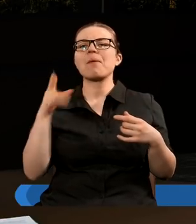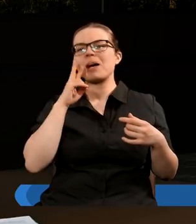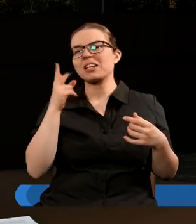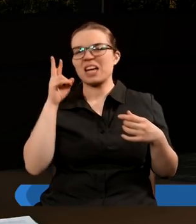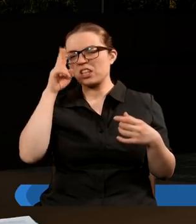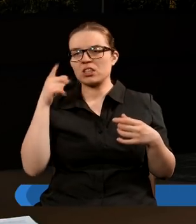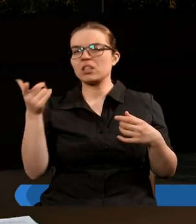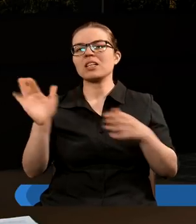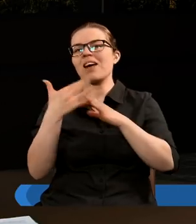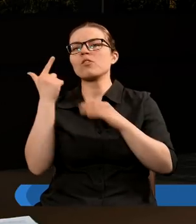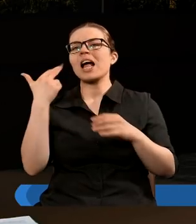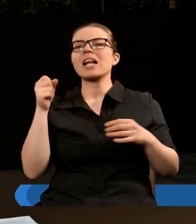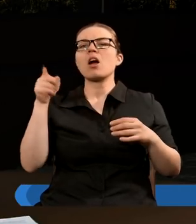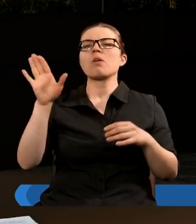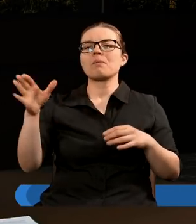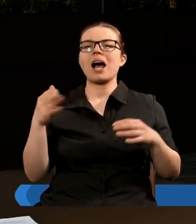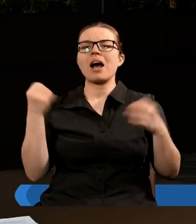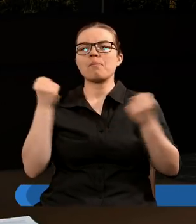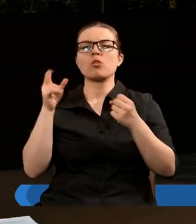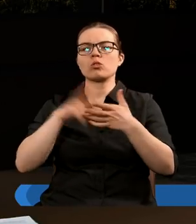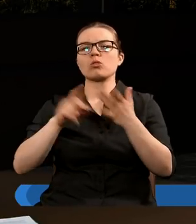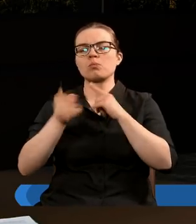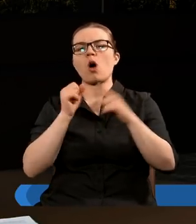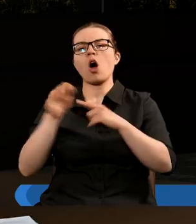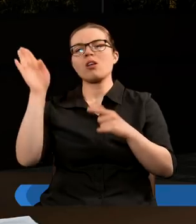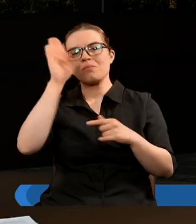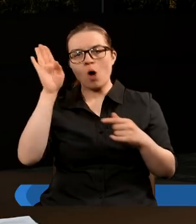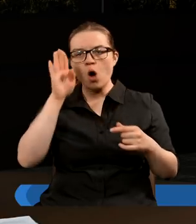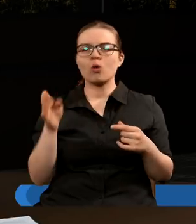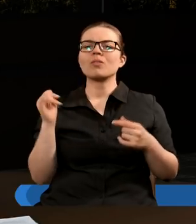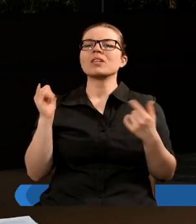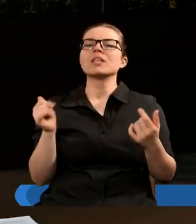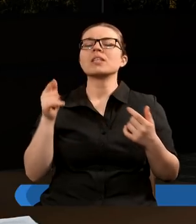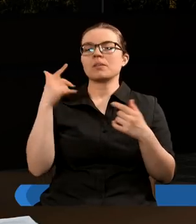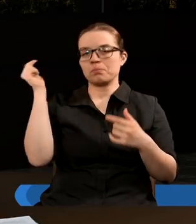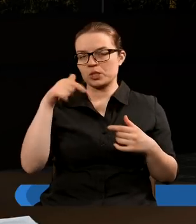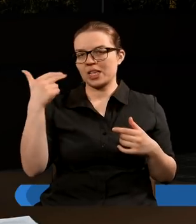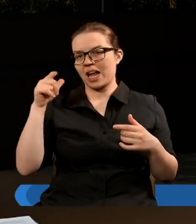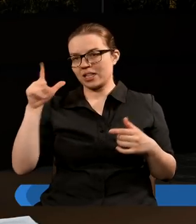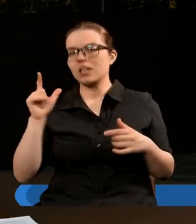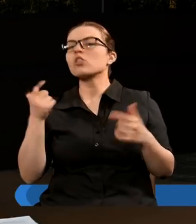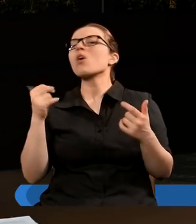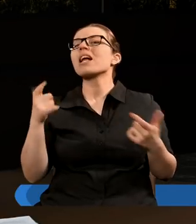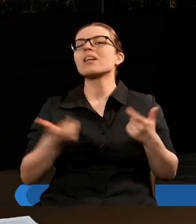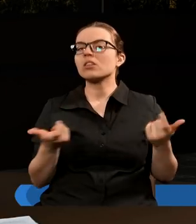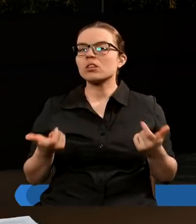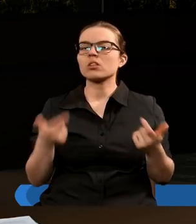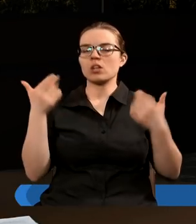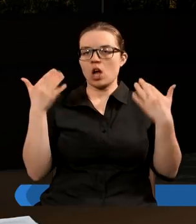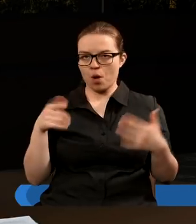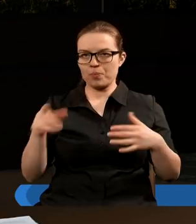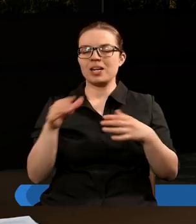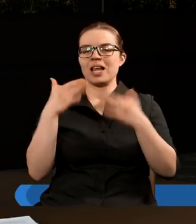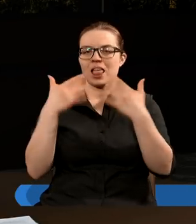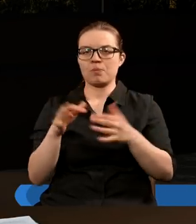zawołajmy Daniela, on ma mądrość, która pochodzi od Bogów. I przyszedł Daniel i co Daniel zrobił? Obliczył tą